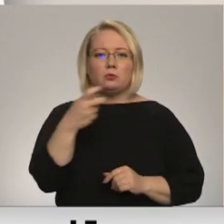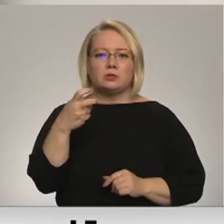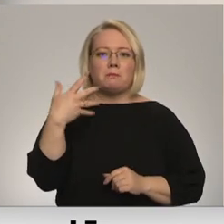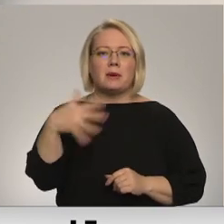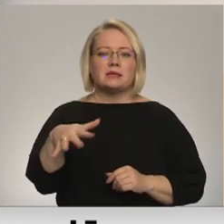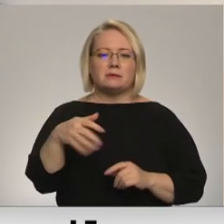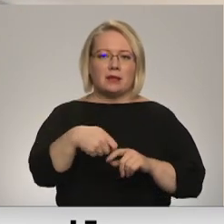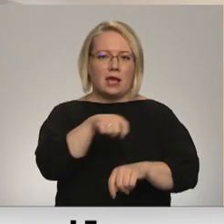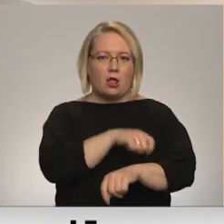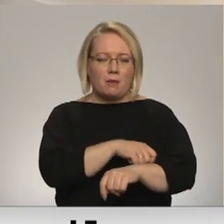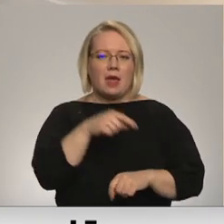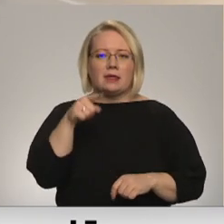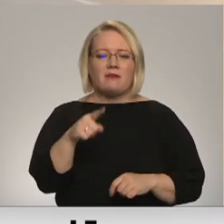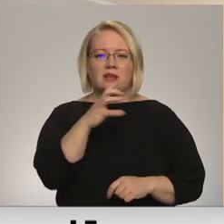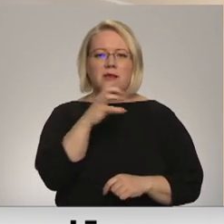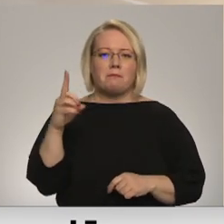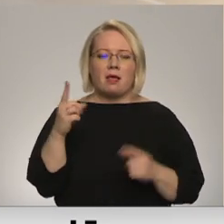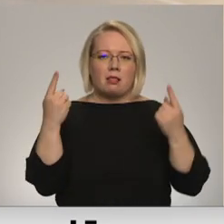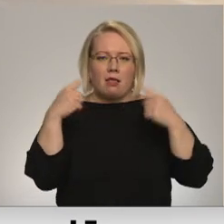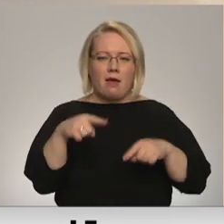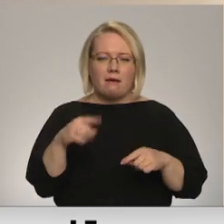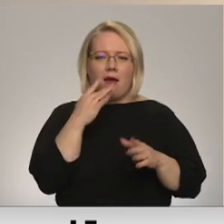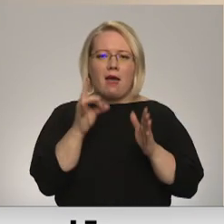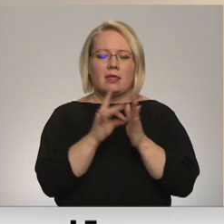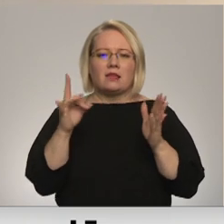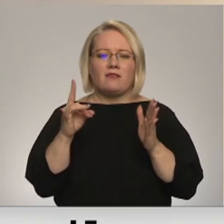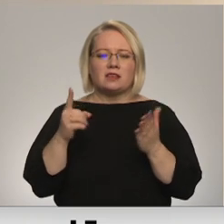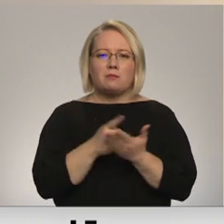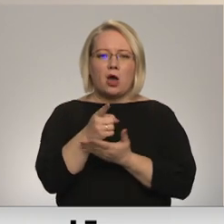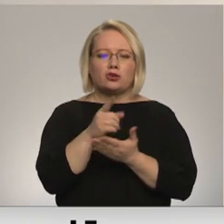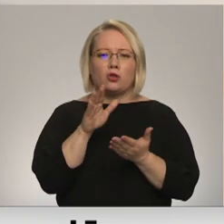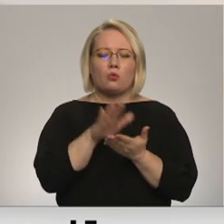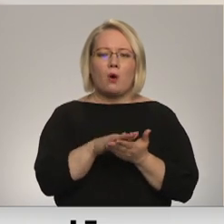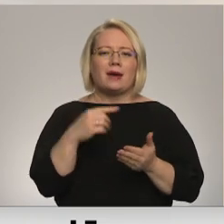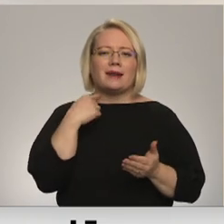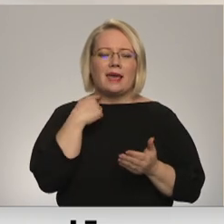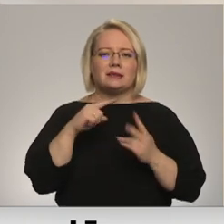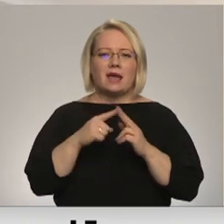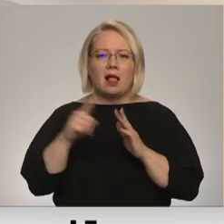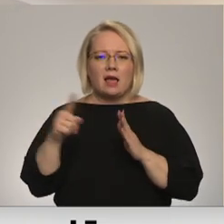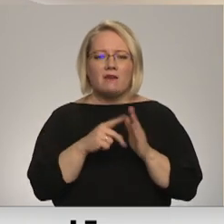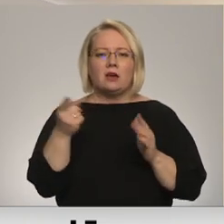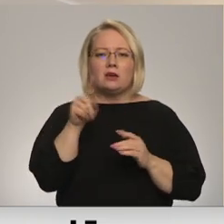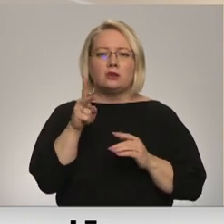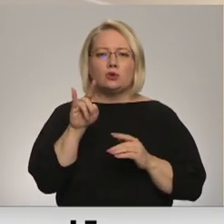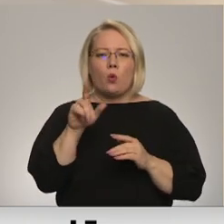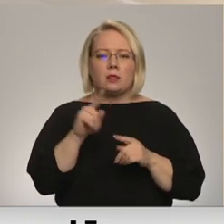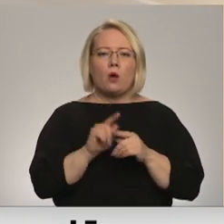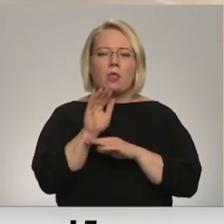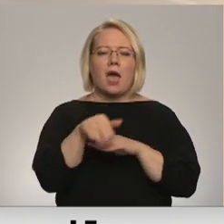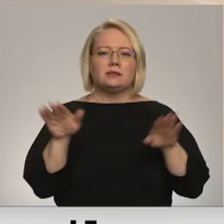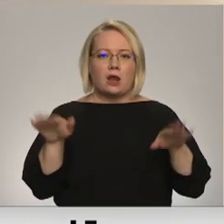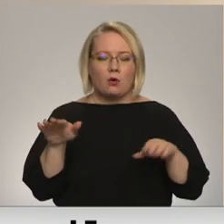Tie ir vēl padomi laikos elektrificētie maršruti no Rīgas uz Jelgavu, Skulti, Tukumu un aizkraukli. Latvijas